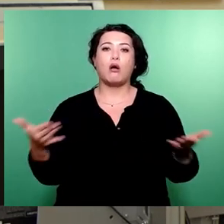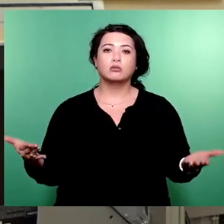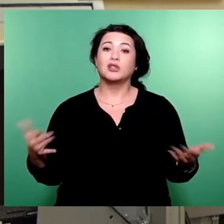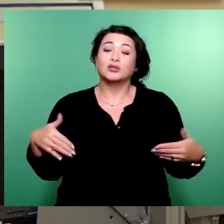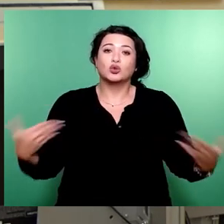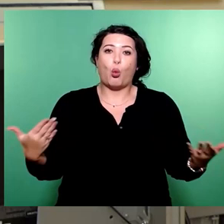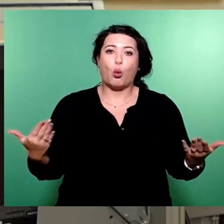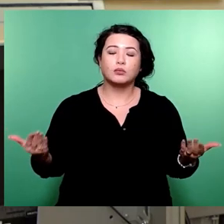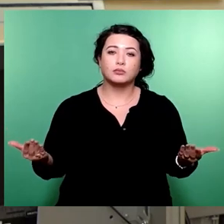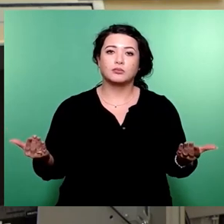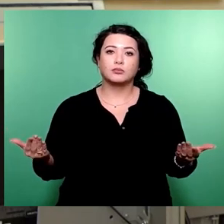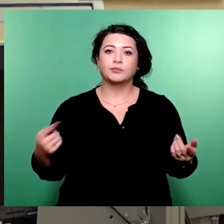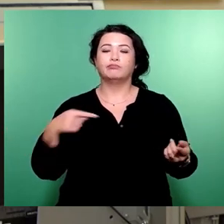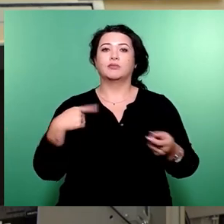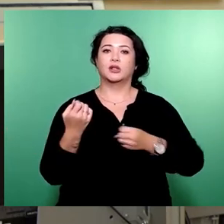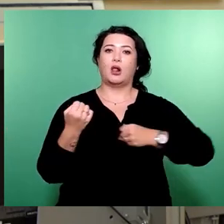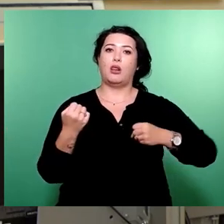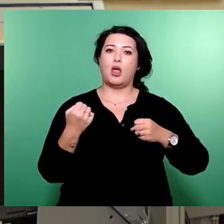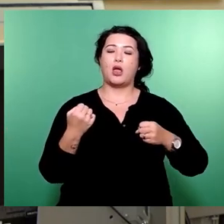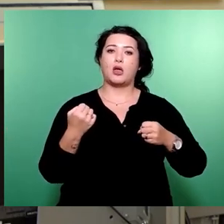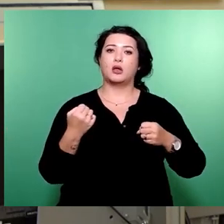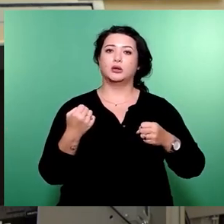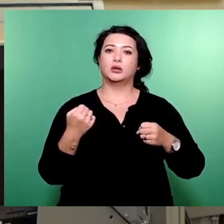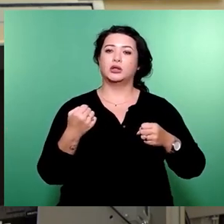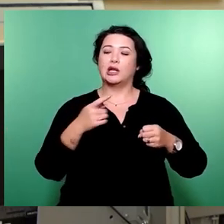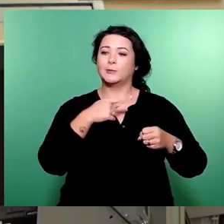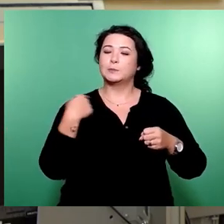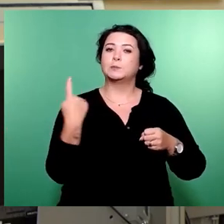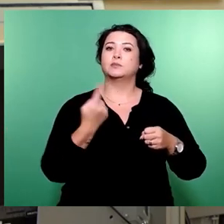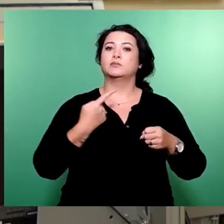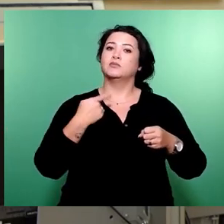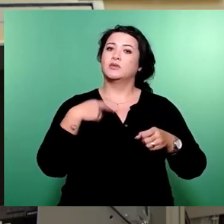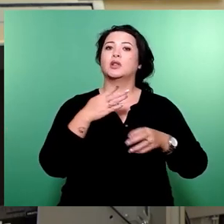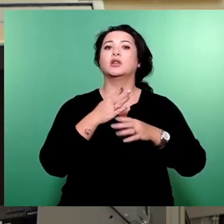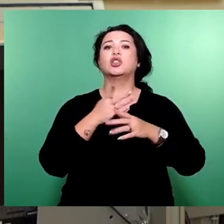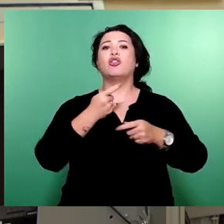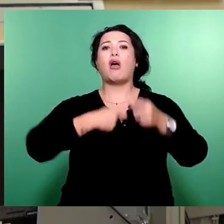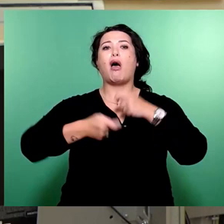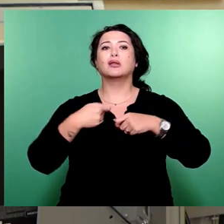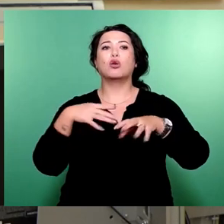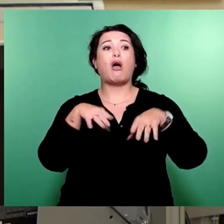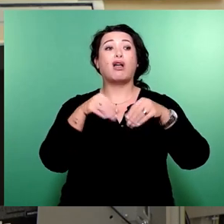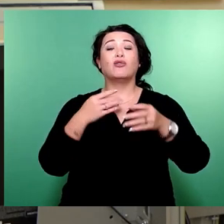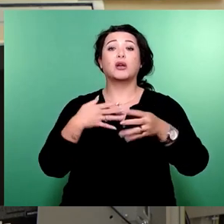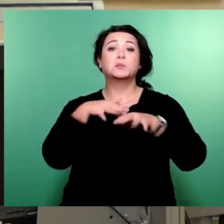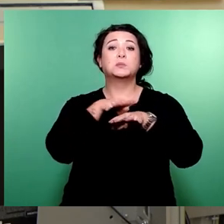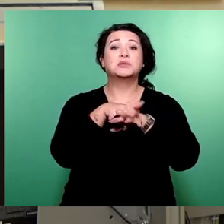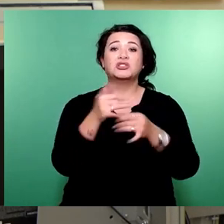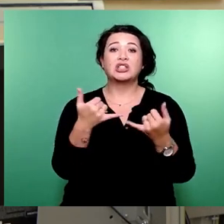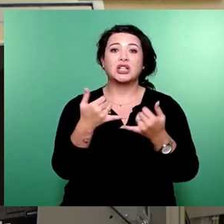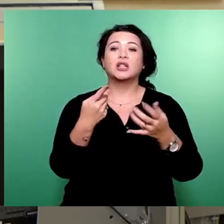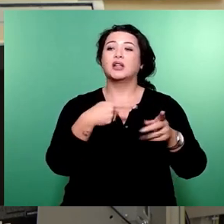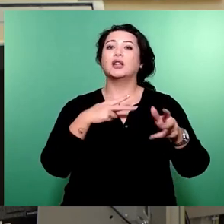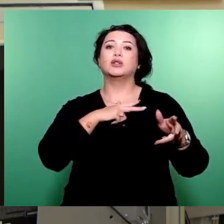Wir als Linke sind mit der Priorität in die Haushaltsverhandlungen reingegangen, dass die soziale Infrastruktur erhalten